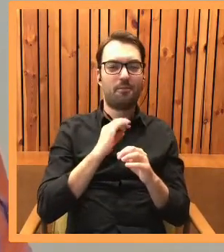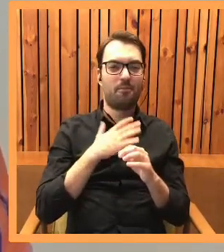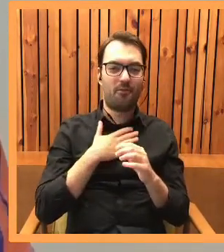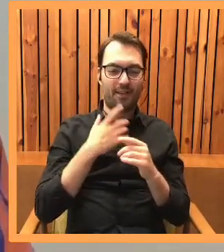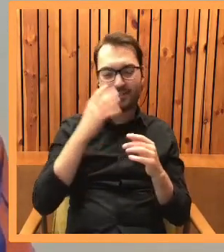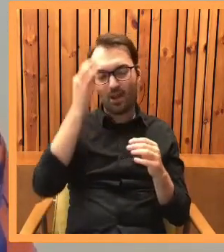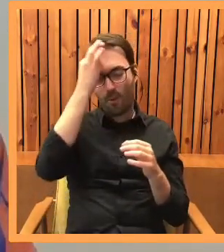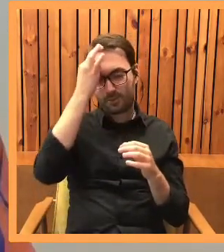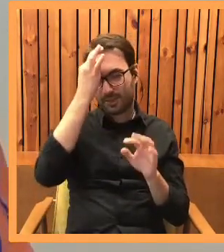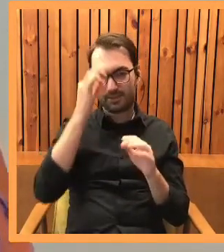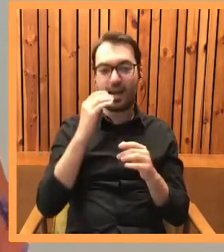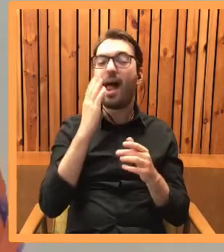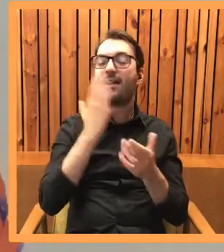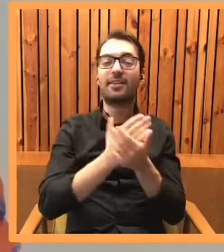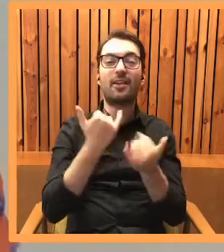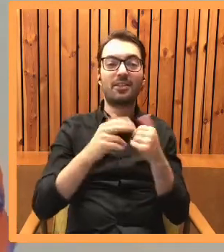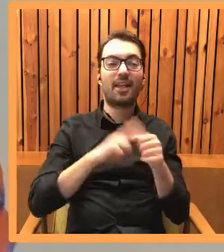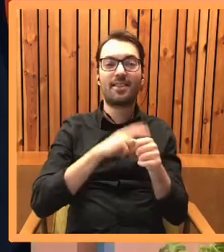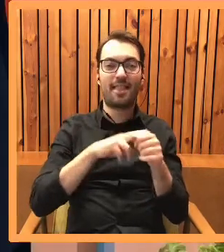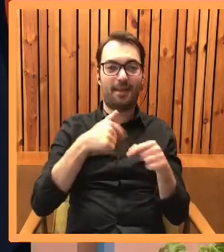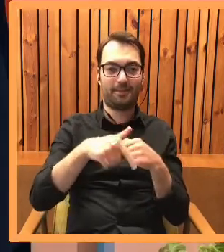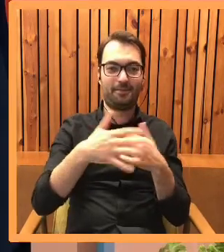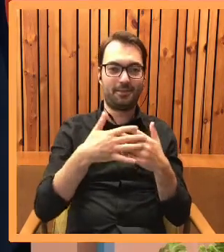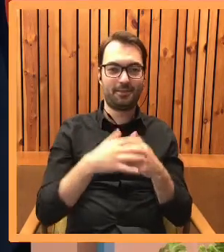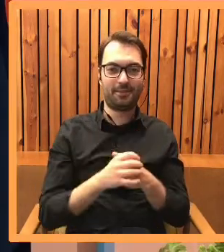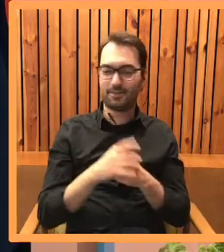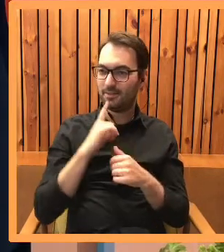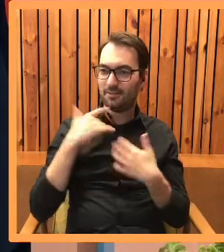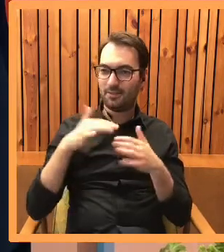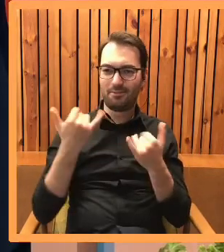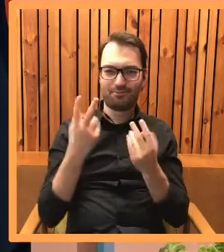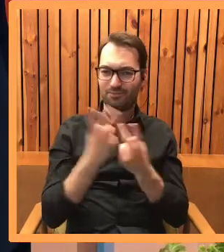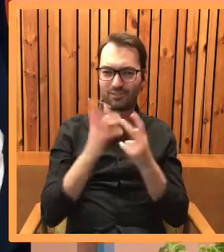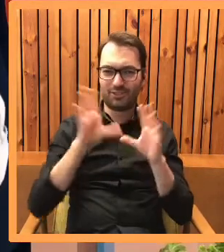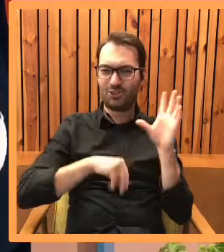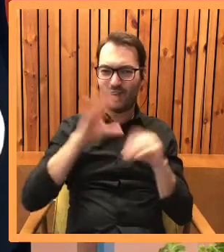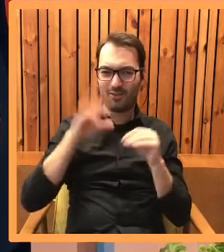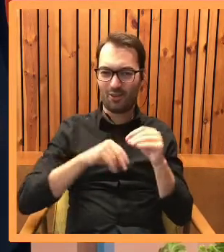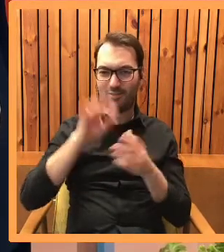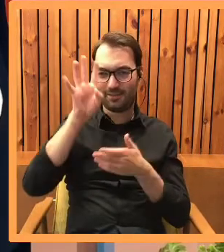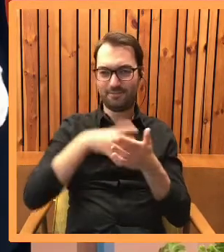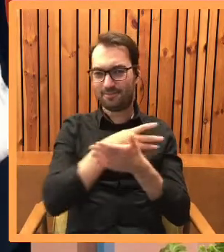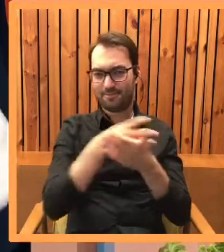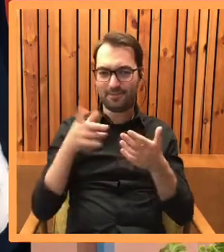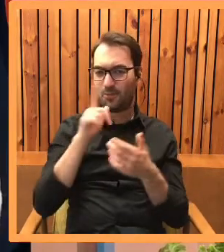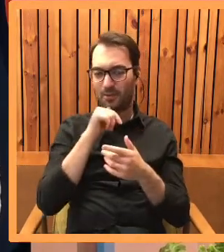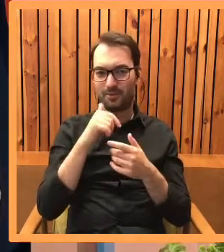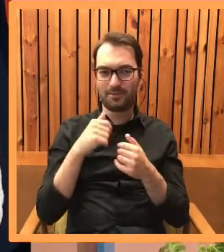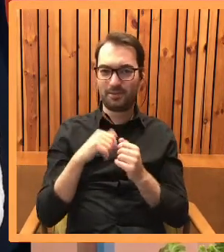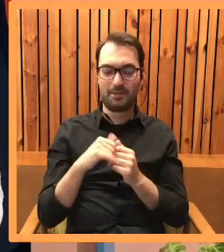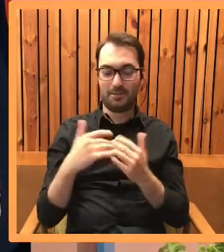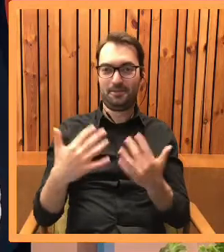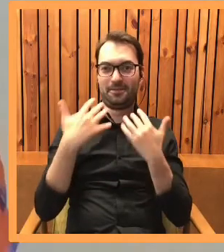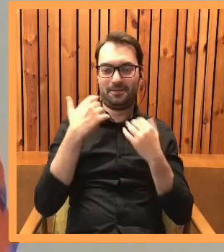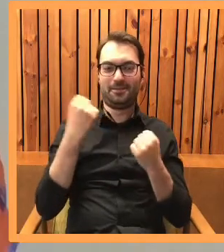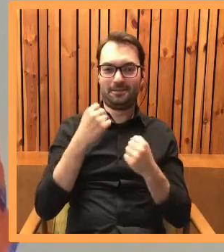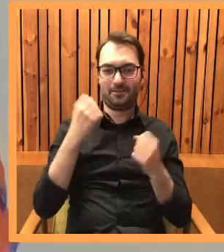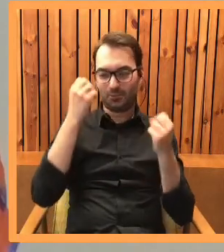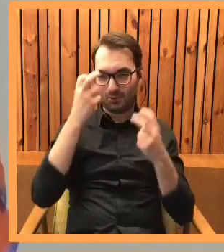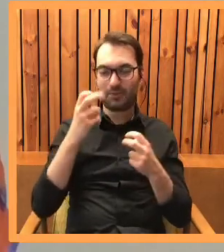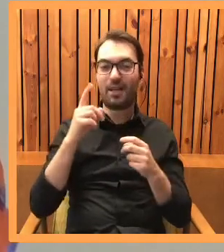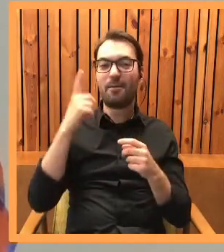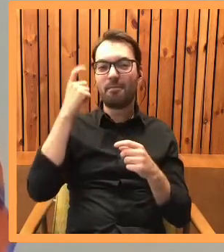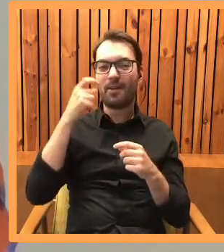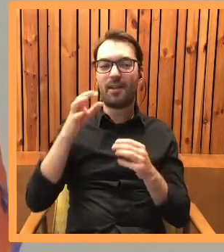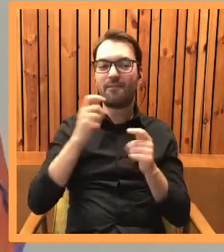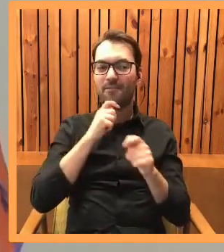obsesja. Ale tylko jak się zbliża termin. To Ty jesteś taką trochę literacką, księgową. Słuchaj, te tabelki naprawdę i Excel na moją wyobraźnię bardzo podziałały. Zresztą w jednym z